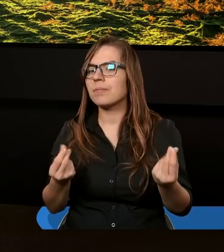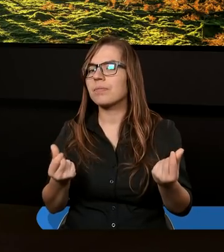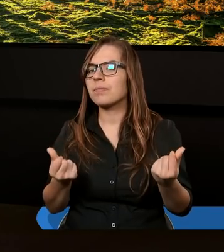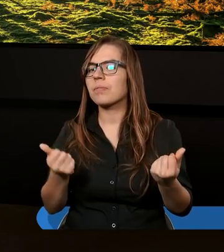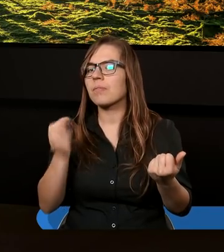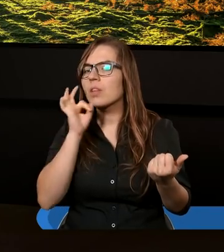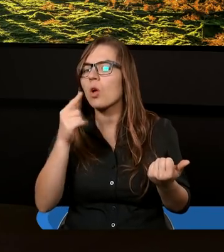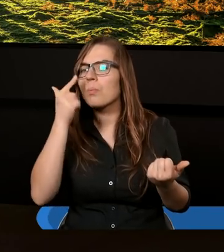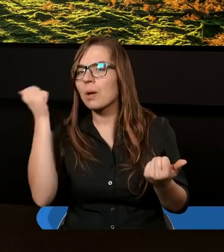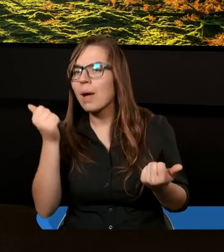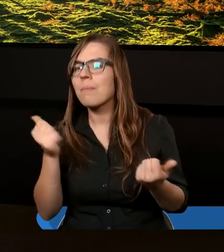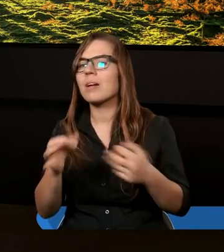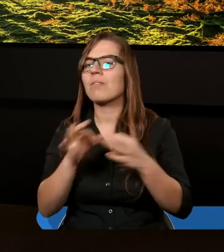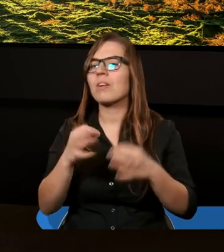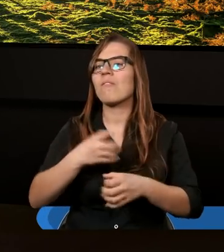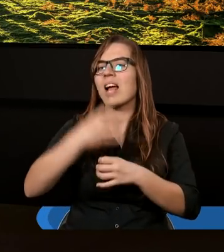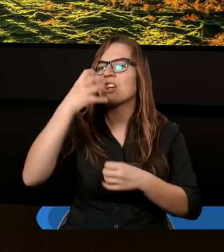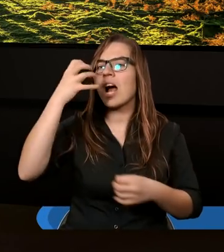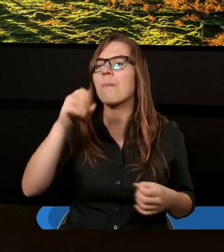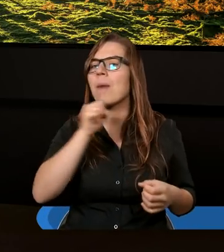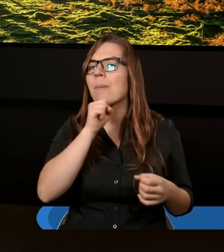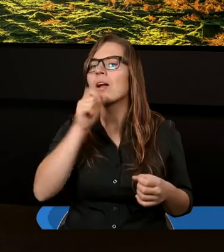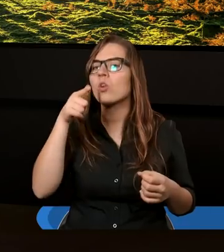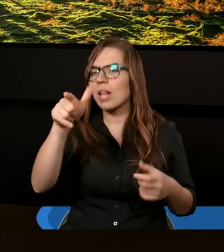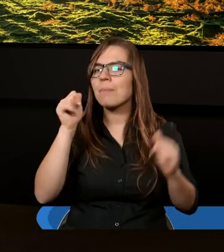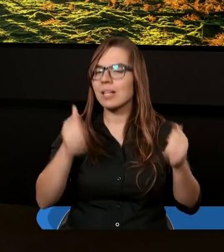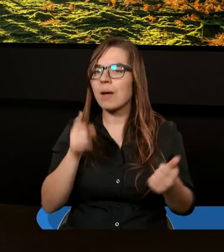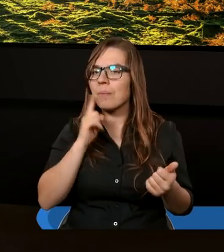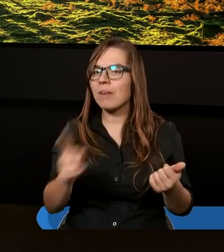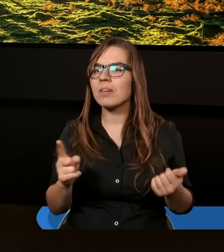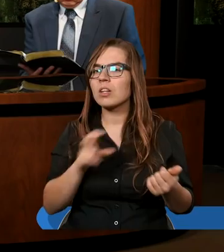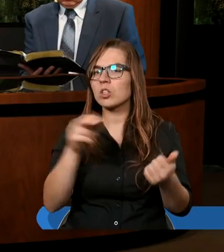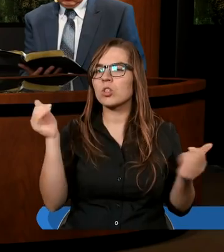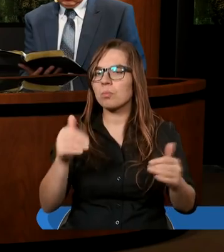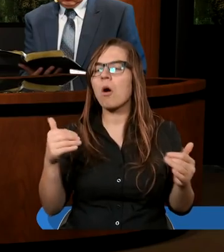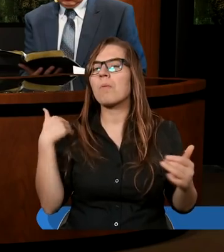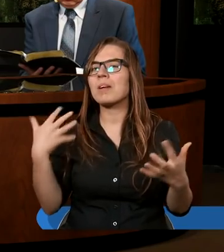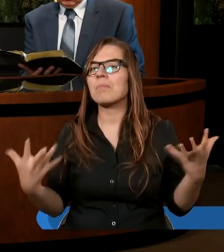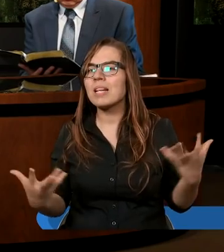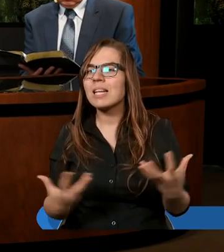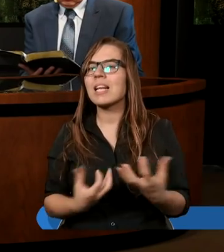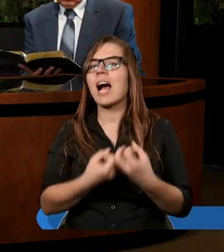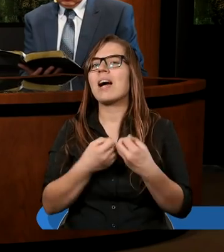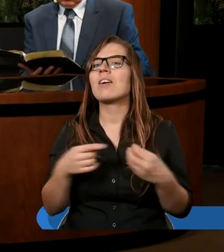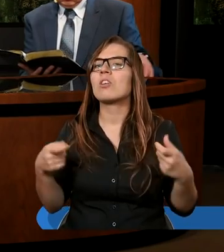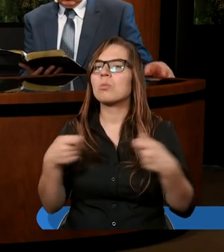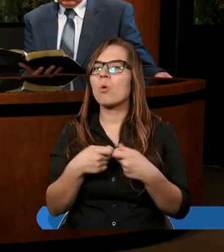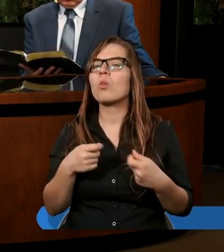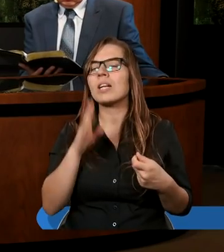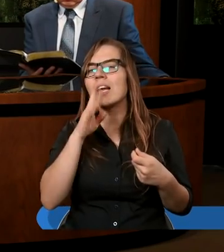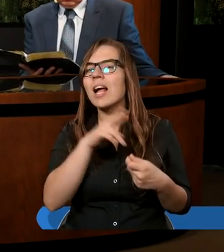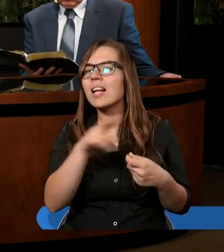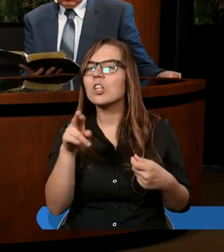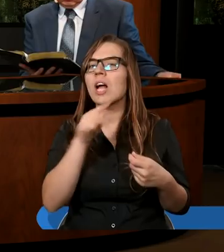Dobrze pamiętacie historię wieży Babel i co tam się stało, prawda? Czy moglibyśmy znaleźć wspólny mianownik